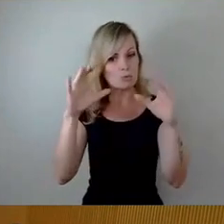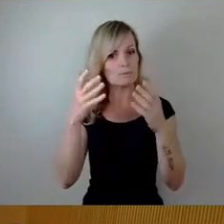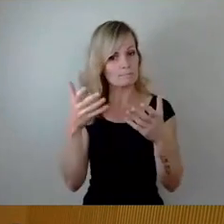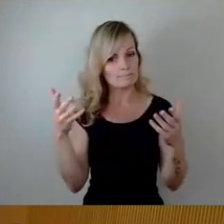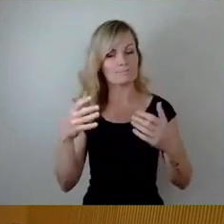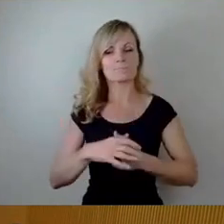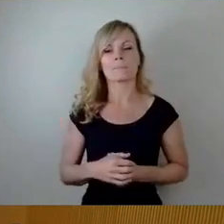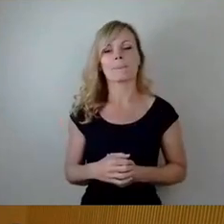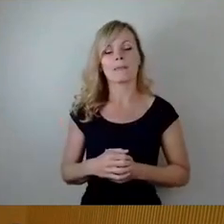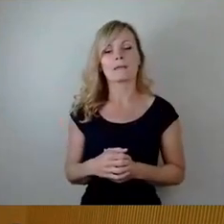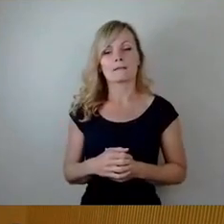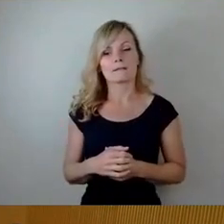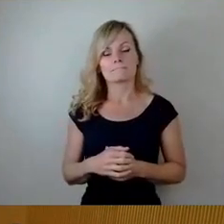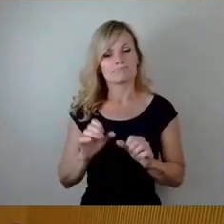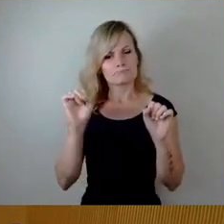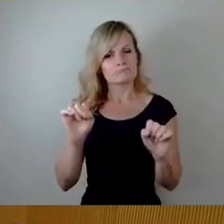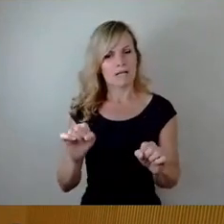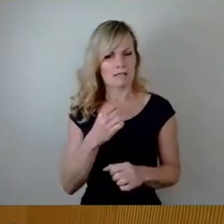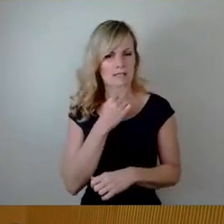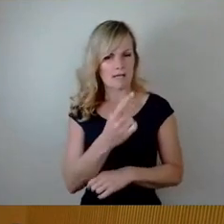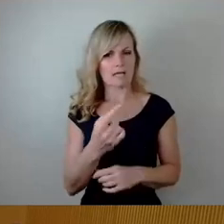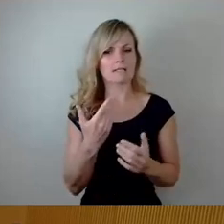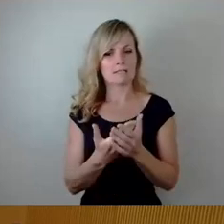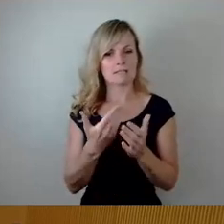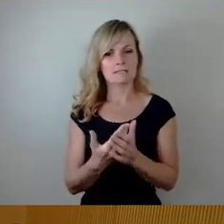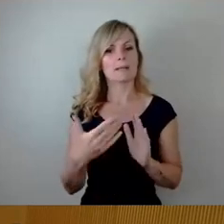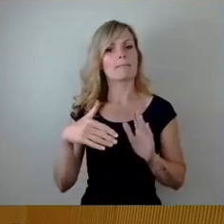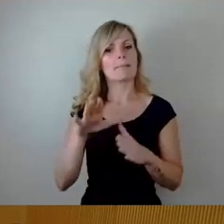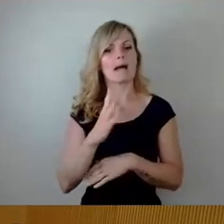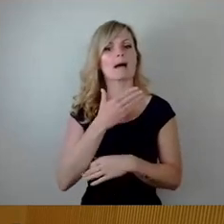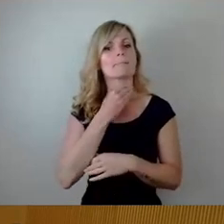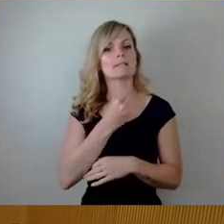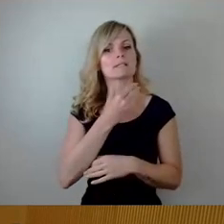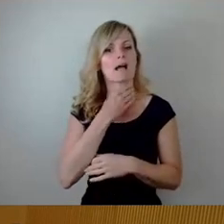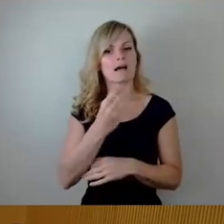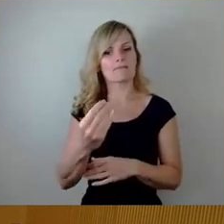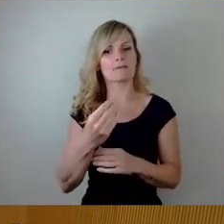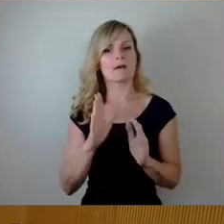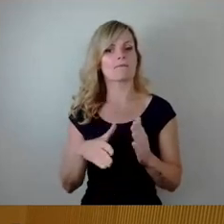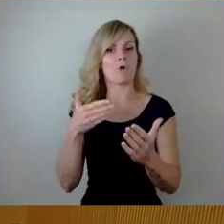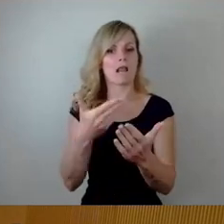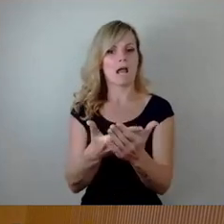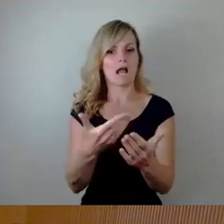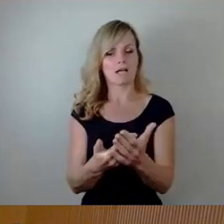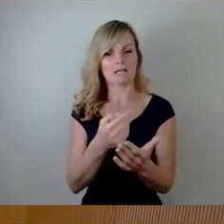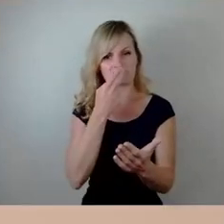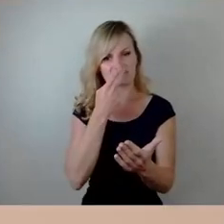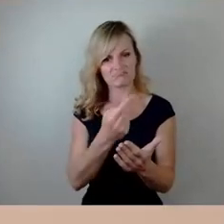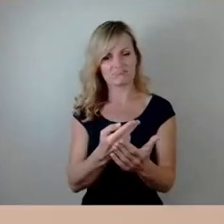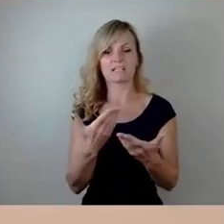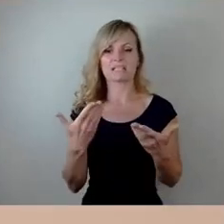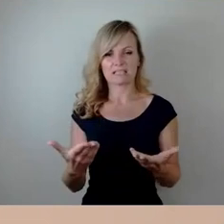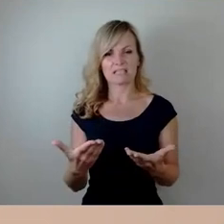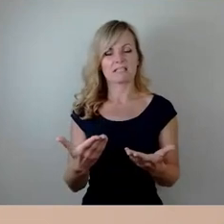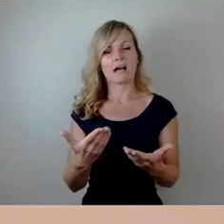sagen, dass diese Mehrbedarfsvorlage ein Ausdruck ist der aktuellen Herausforderungen, vor